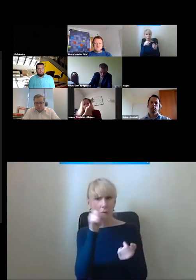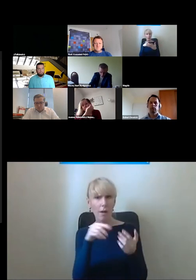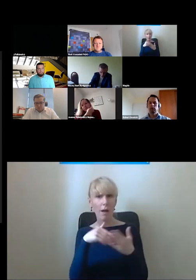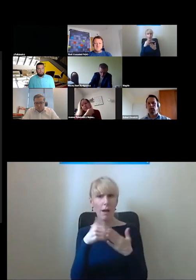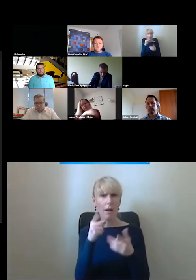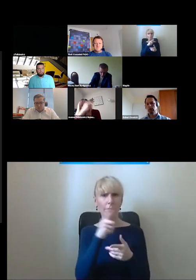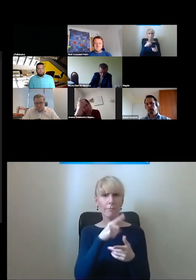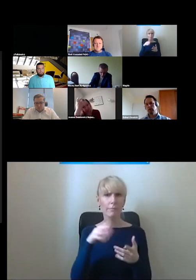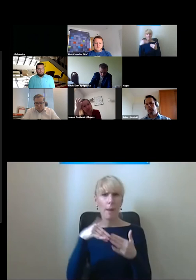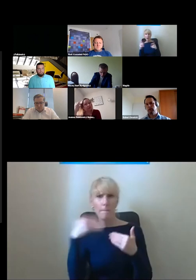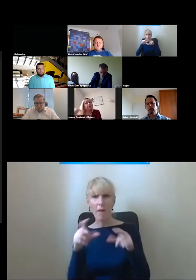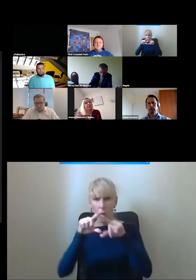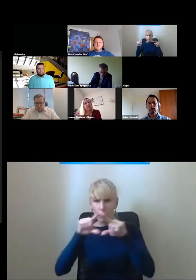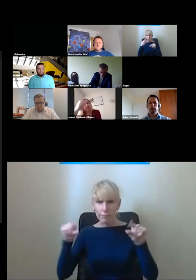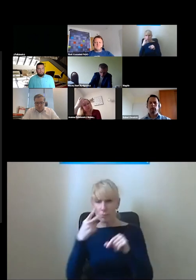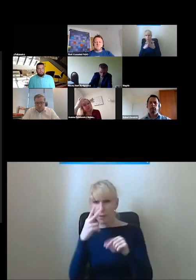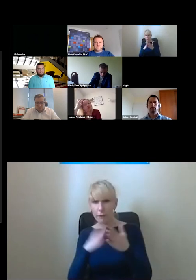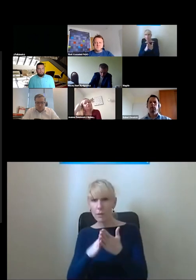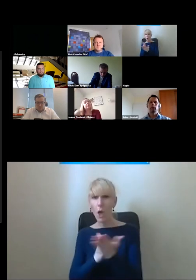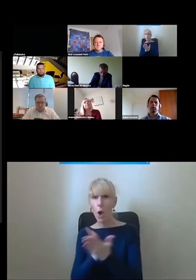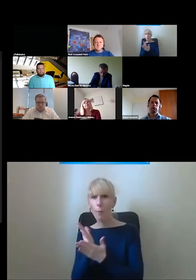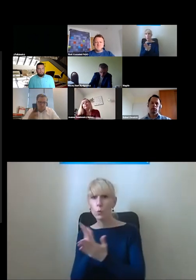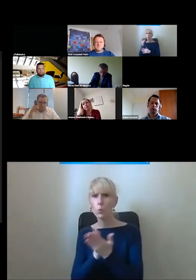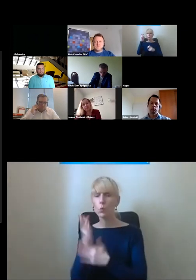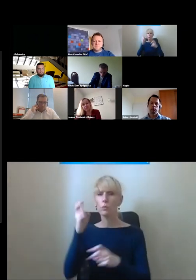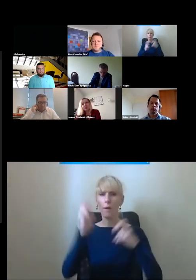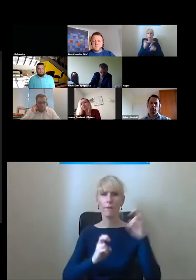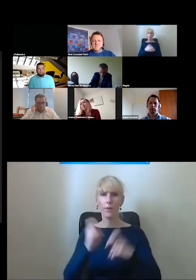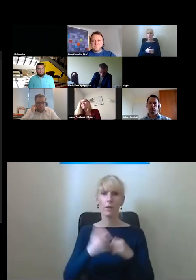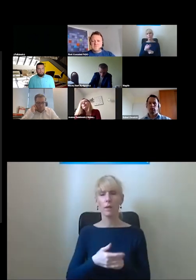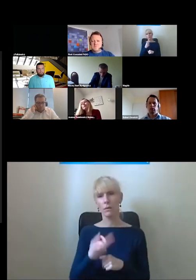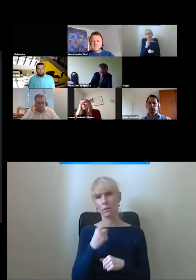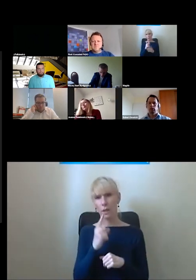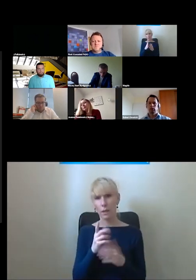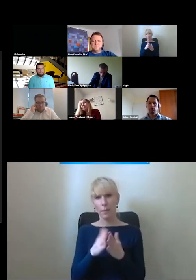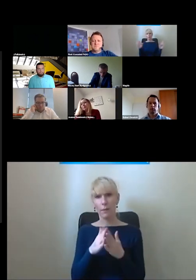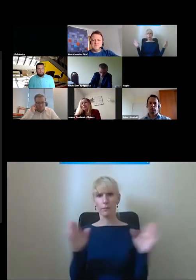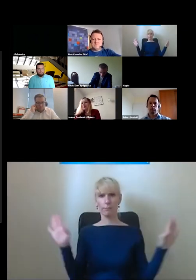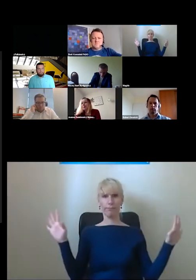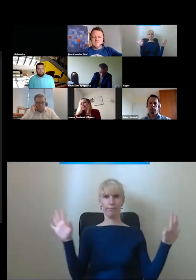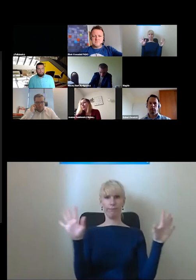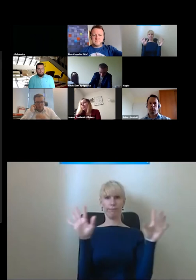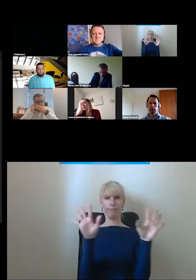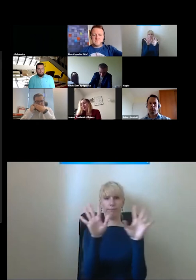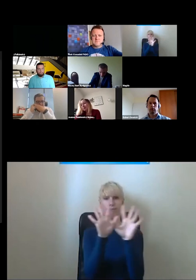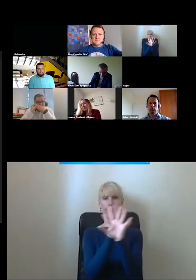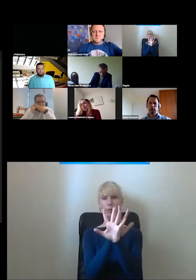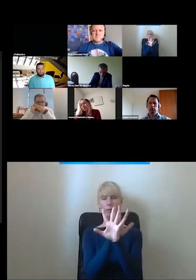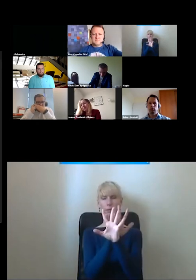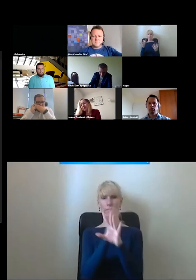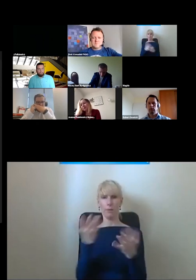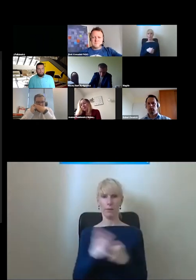informującej o to jak obsłużyć windę no to ten panel wyzywający również nie byłby widoczny tutaj jest wersja